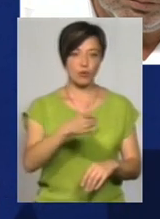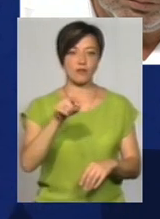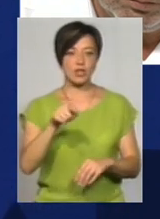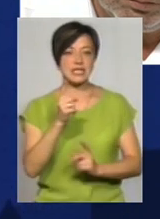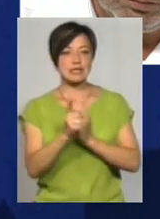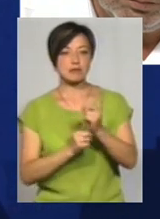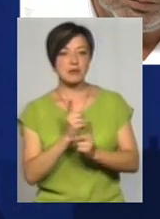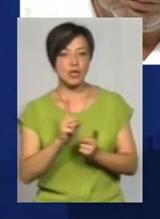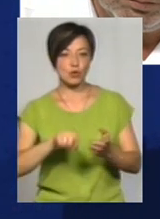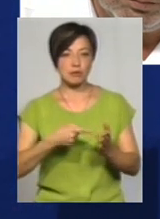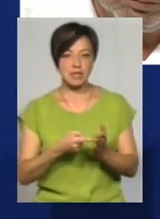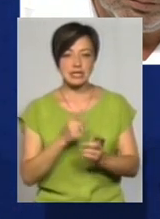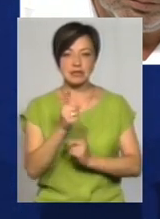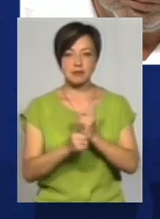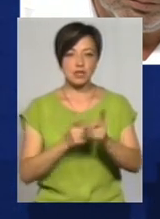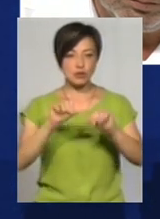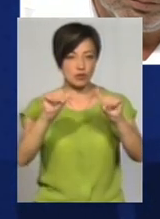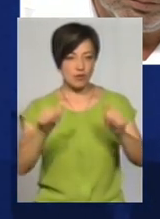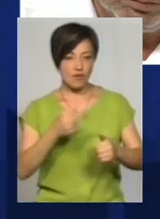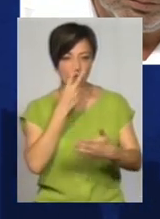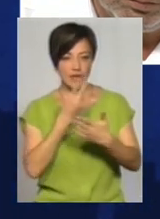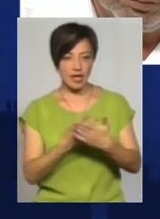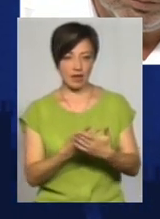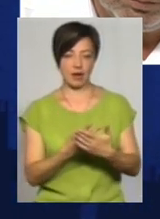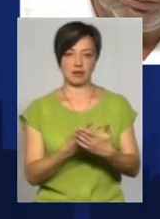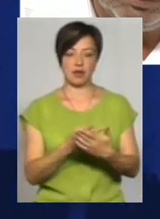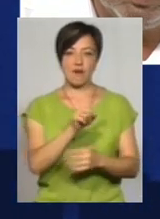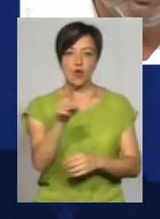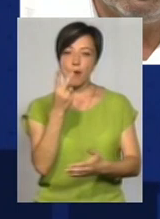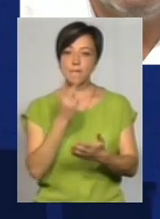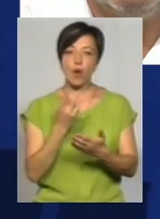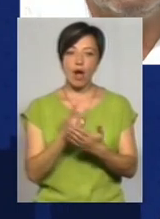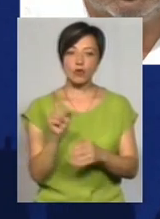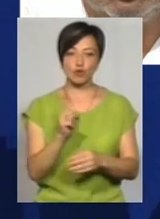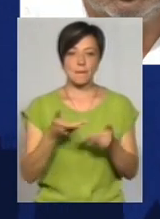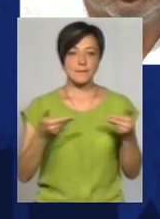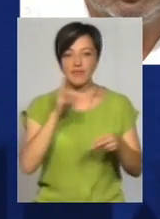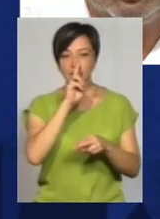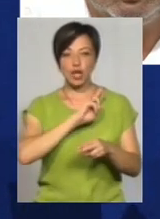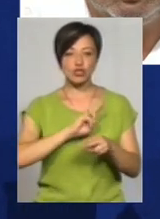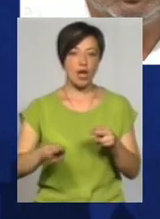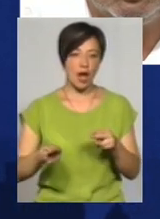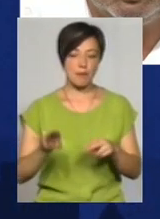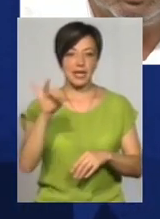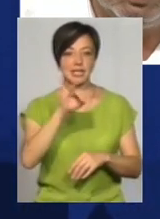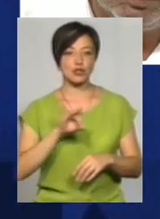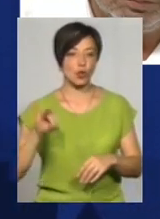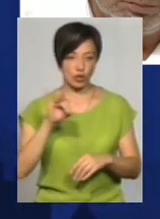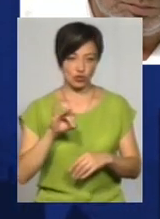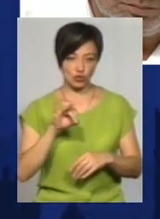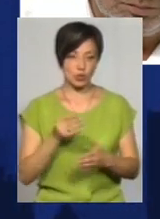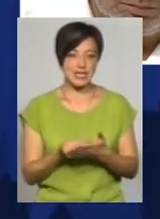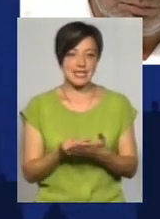змінюють місто, вони змінюють вигляд, вони показують, що ми втрачаємо історичну